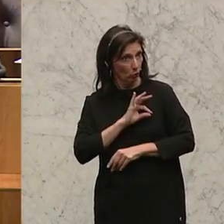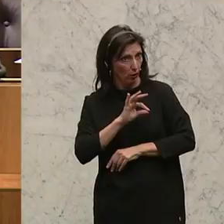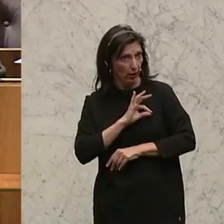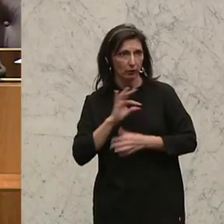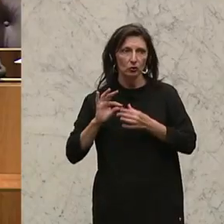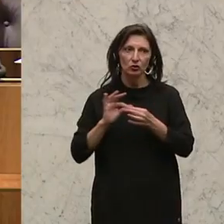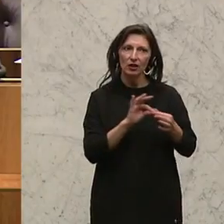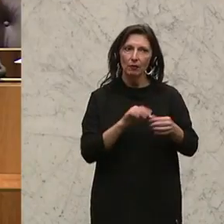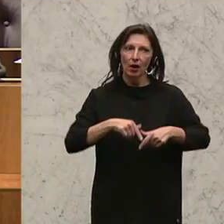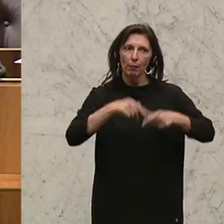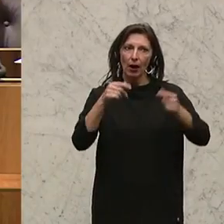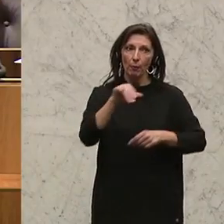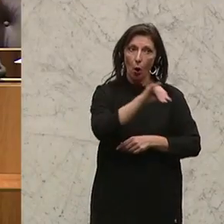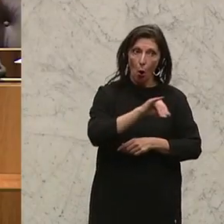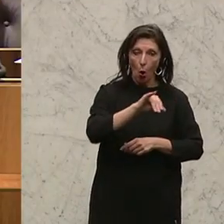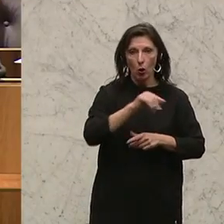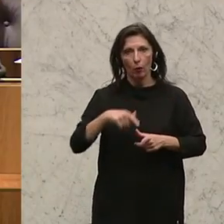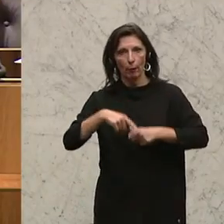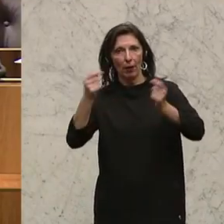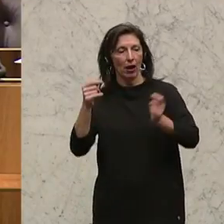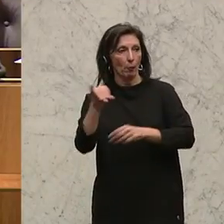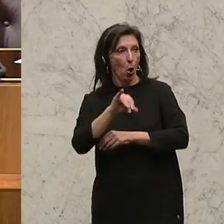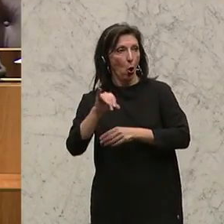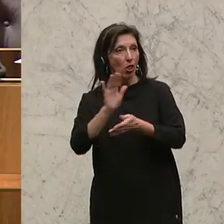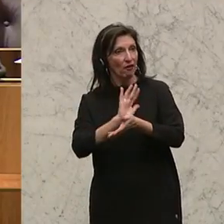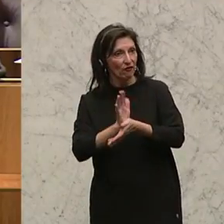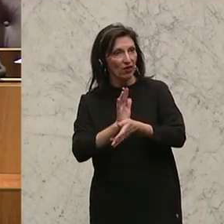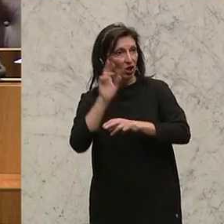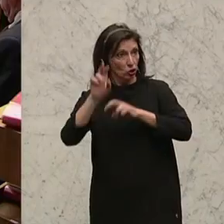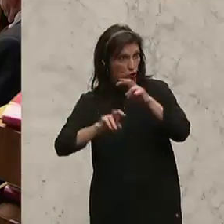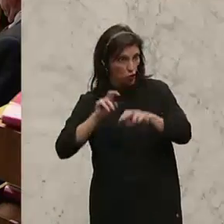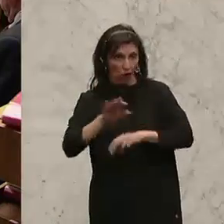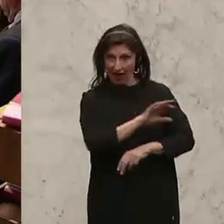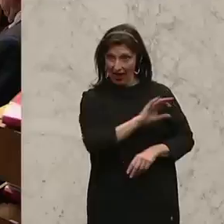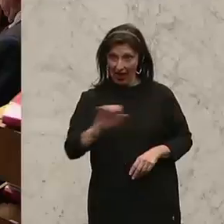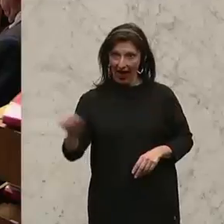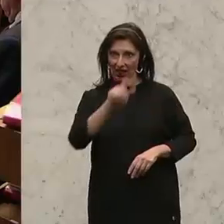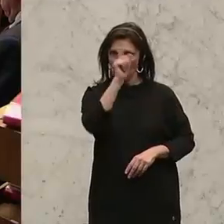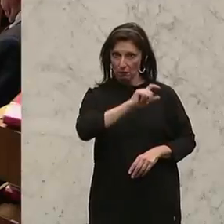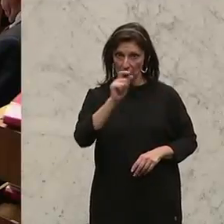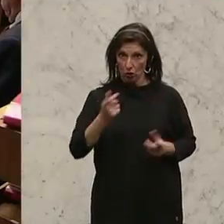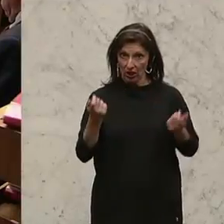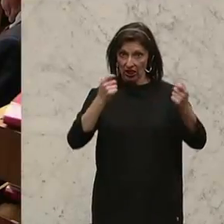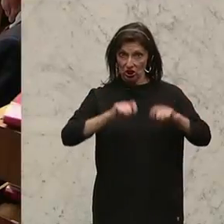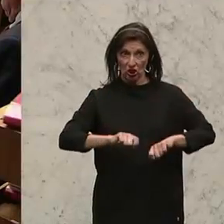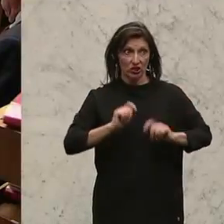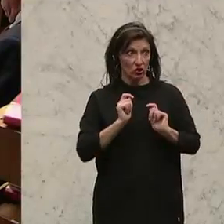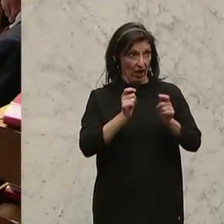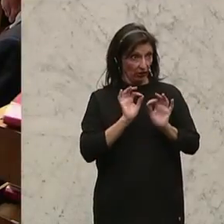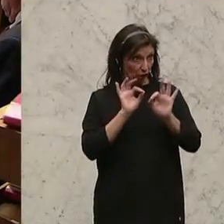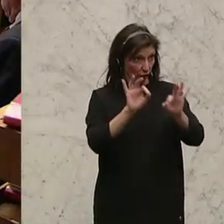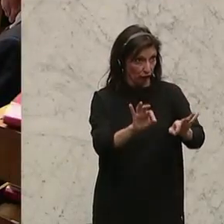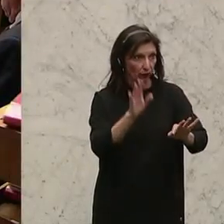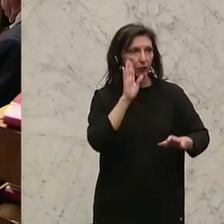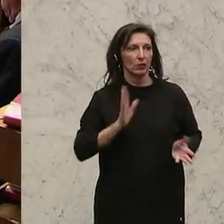betreffend Palmöl und Palmölfettsteuer. Und ich bitte jene Damen und Herren, die sich für diesen Entschließungsantrag aussprechen, um